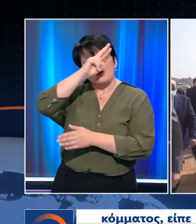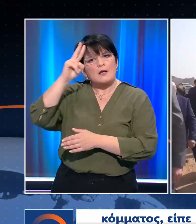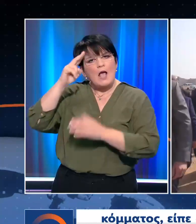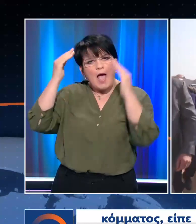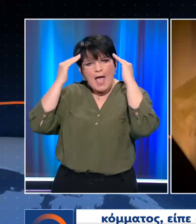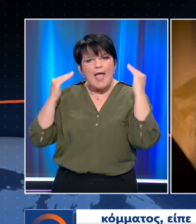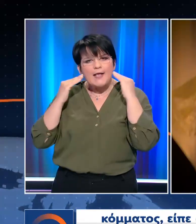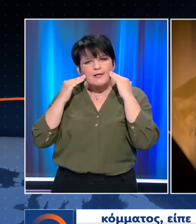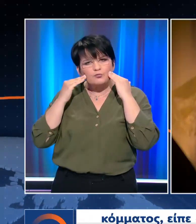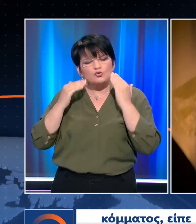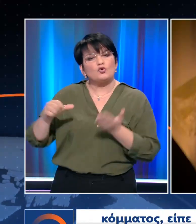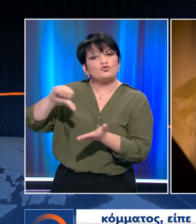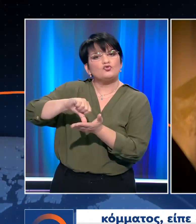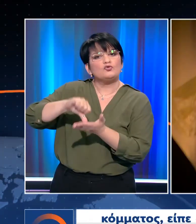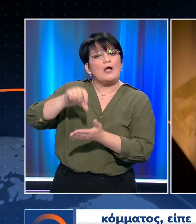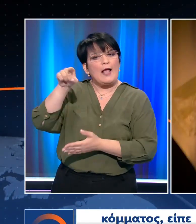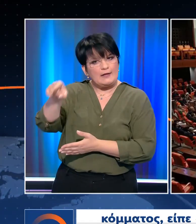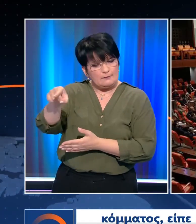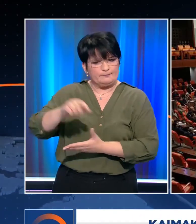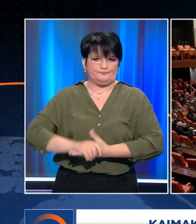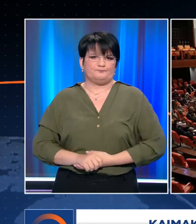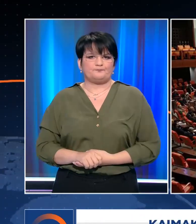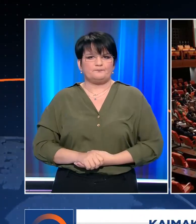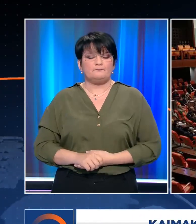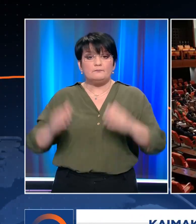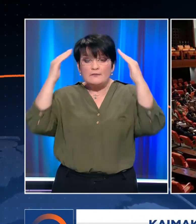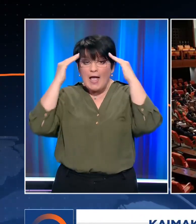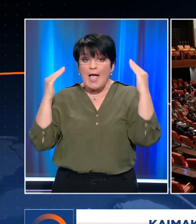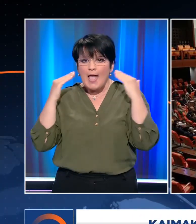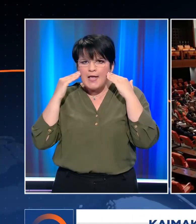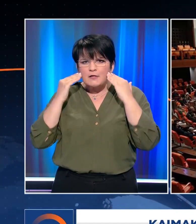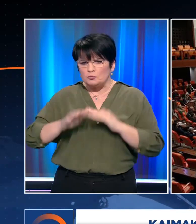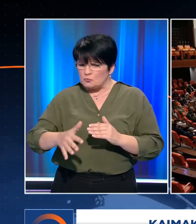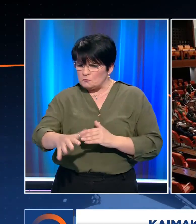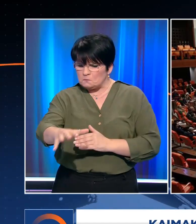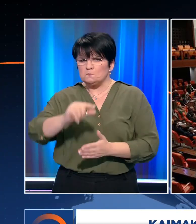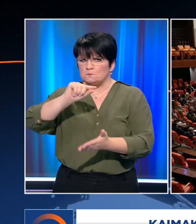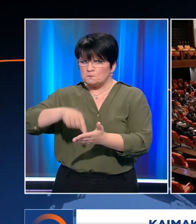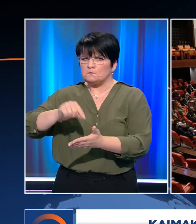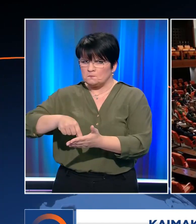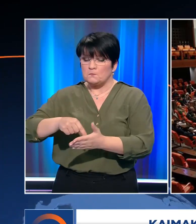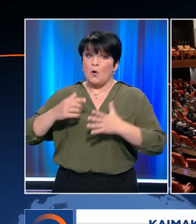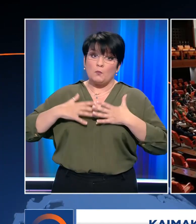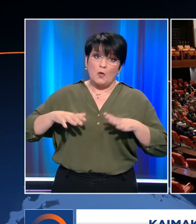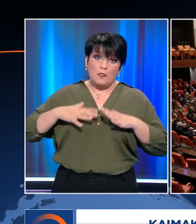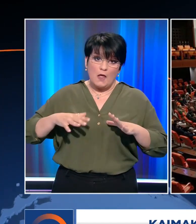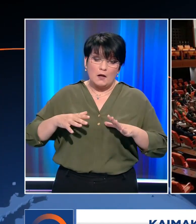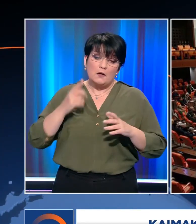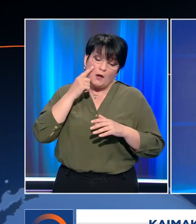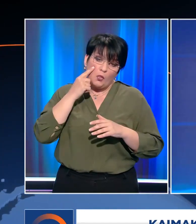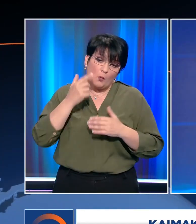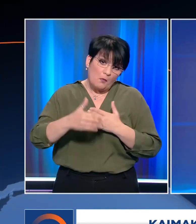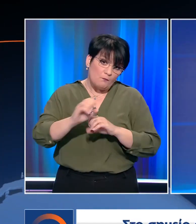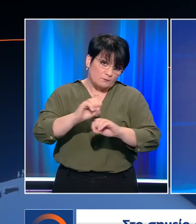σύντομα η Τουρκία θα υπογράψει συμφωνία για ΑΟΣ με την Αίγυπτο. Η Αίγυπτος είναι κοντά προς την υπογραφή. Θεού θέλοντος θα δει το φως της ημέρας.